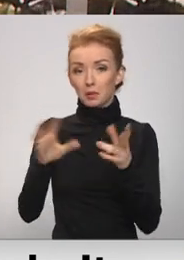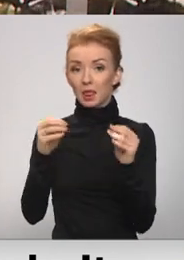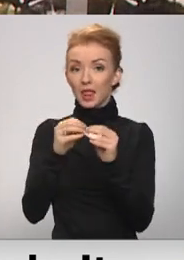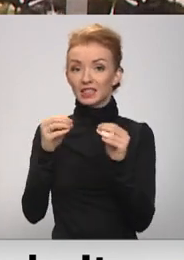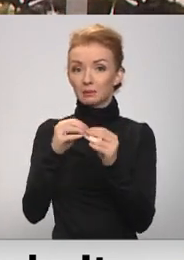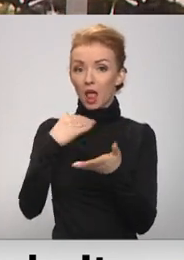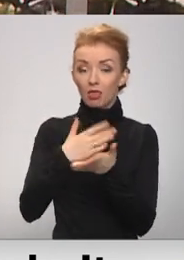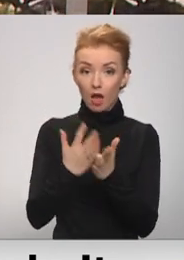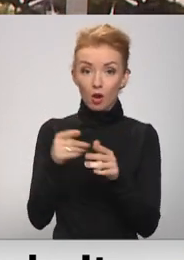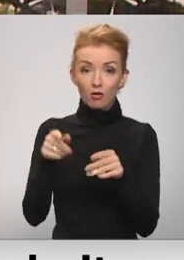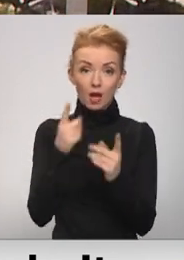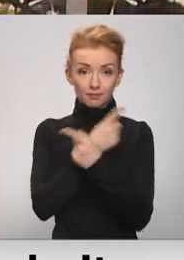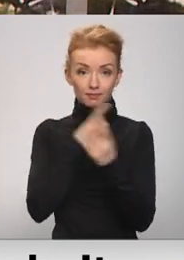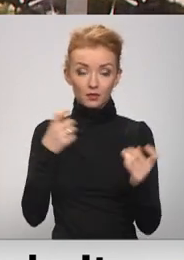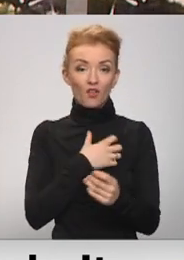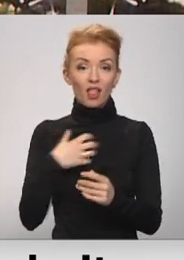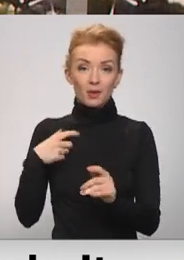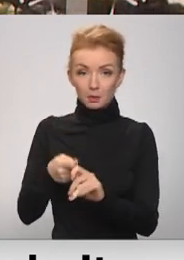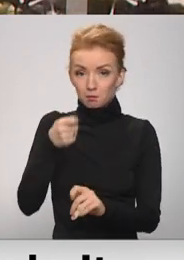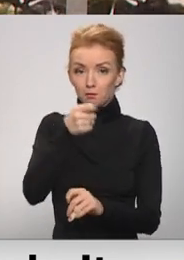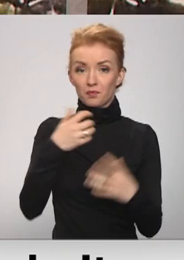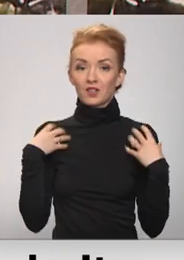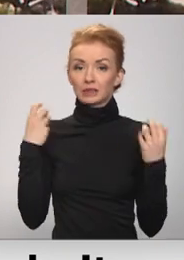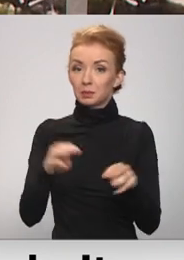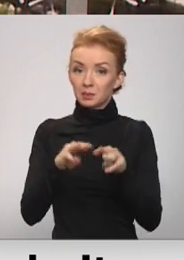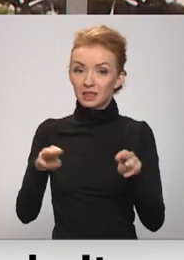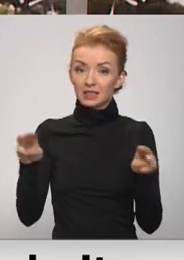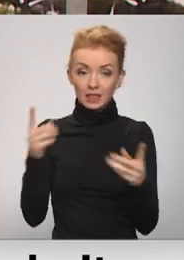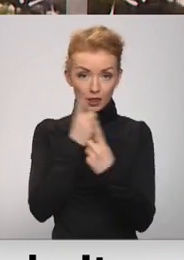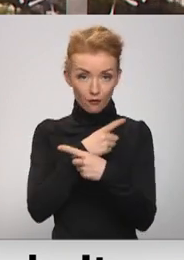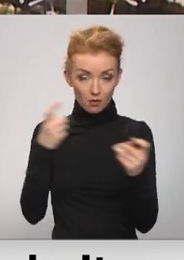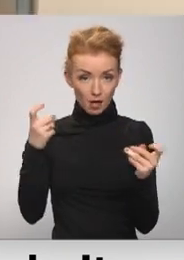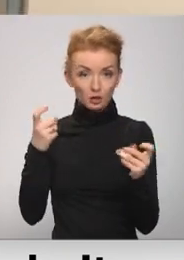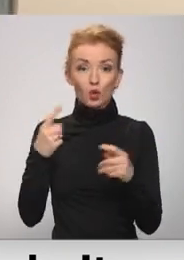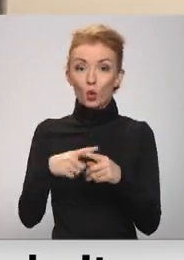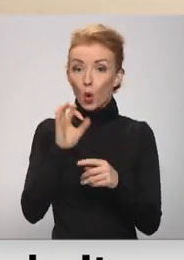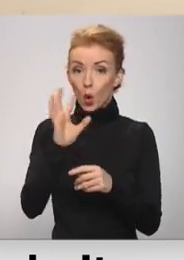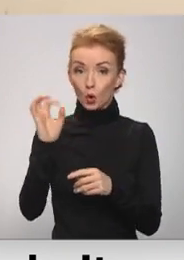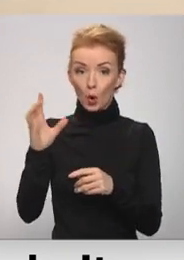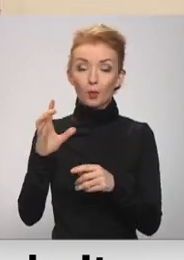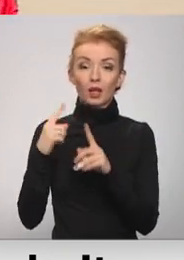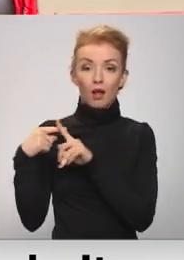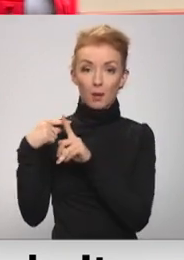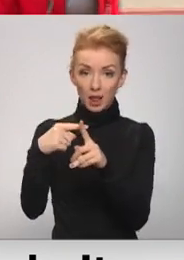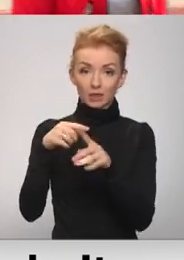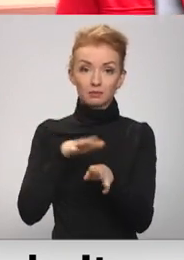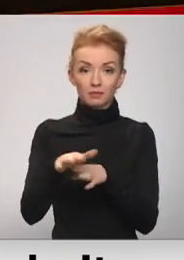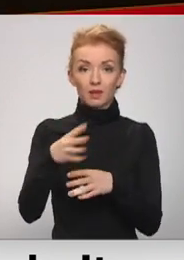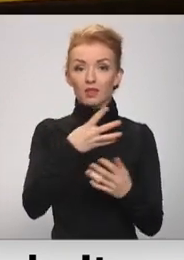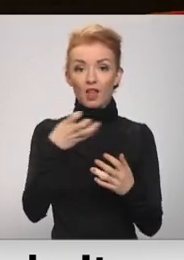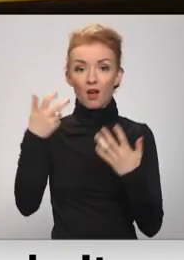desmito daļu. Tā liecina šodien valdībā iesniegtā Veselības ministrijas informācija. Oktobrī dienas izpildīja vidēja